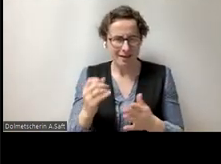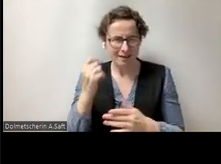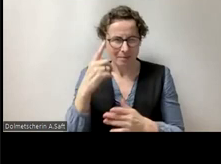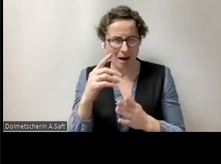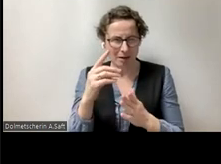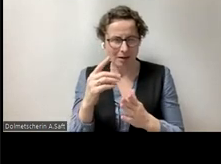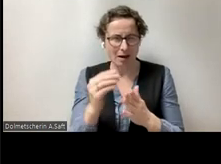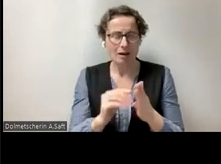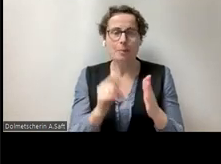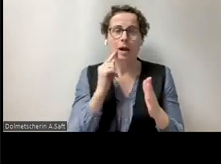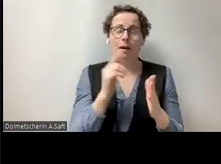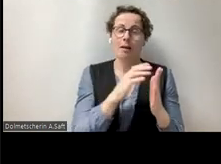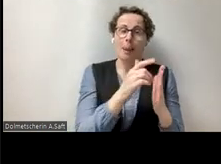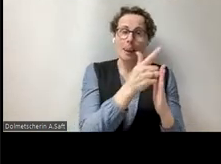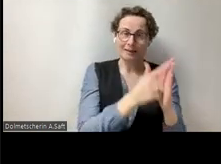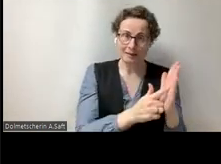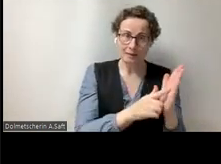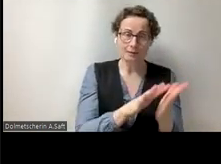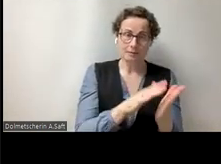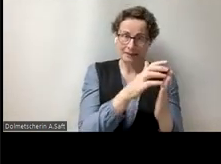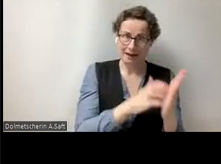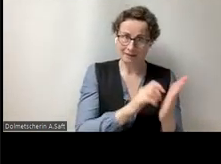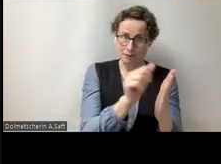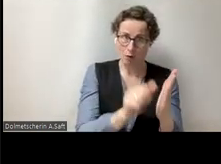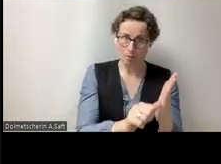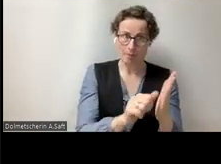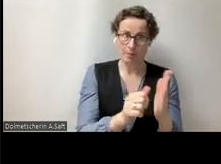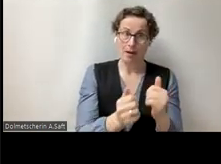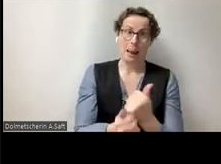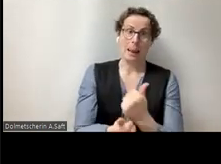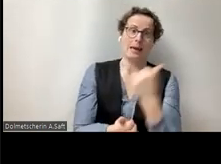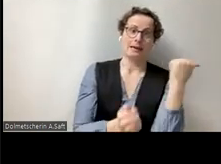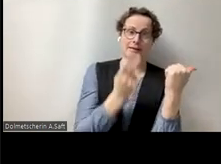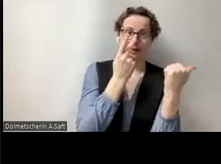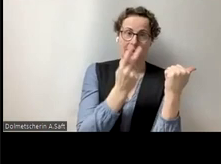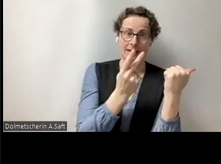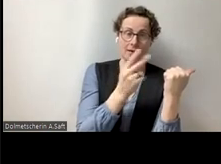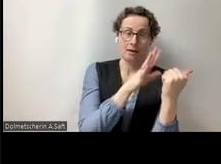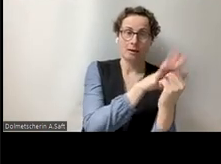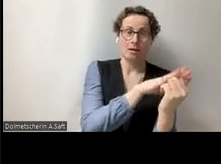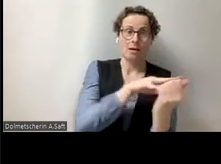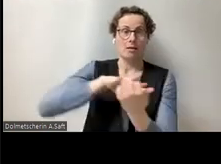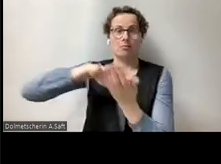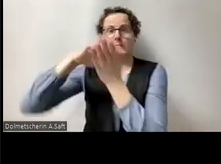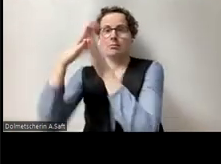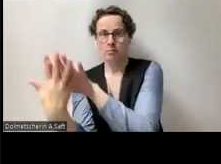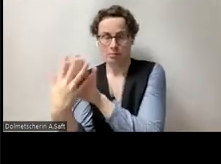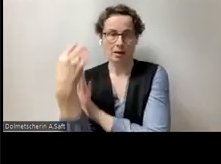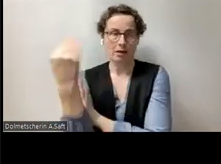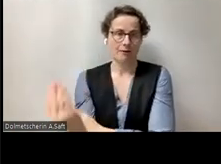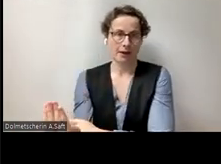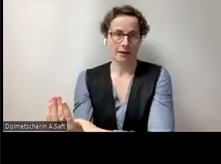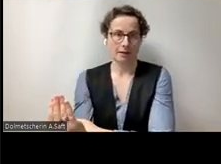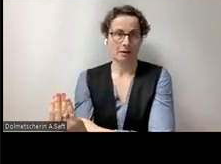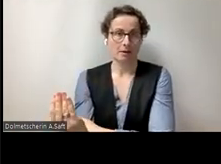als Textform liefert. Das sehe ich hier am linken Rand. Und dann wird daraus eine Grafik gebaut, automatisch. Das ist